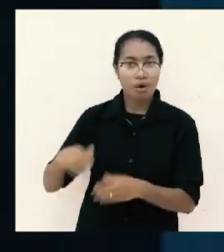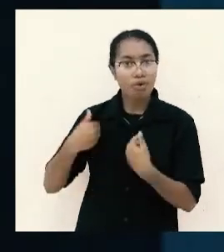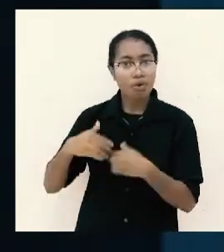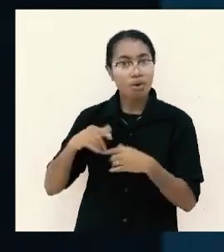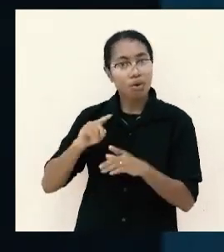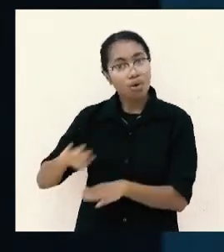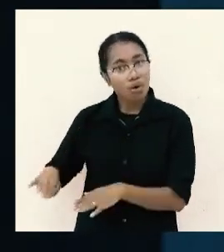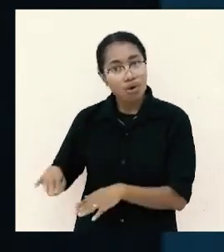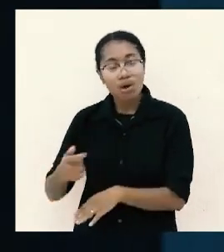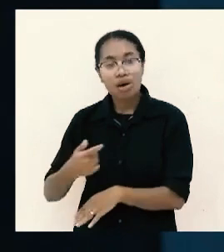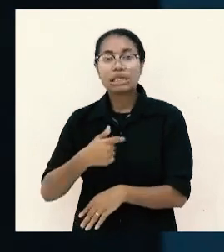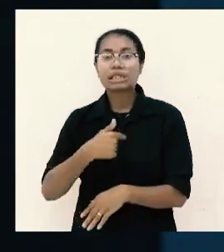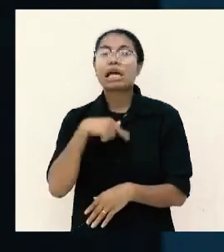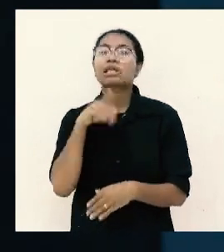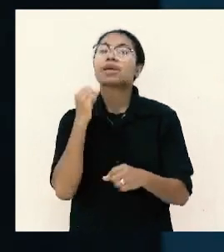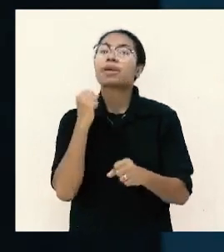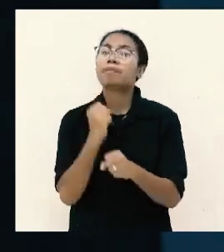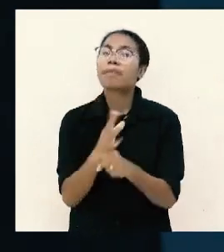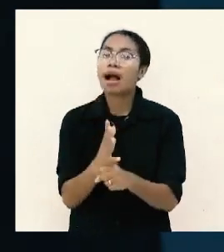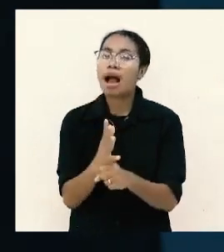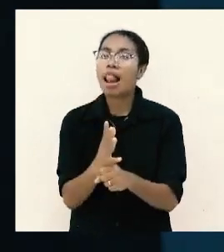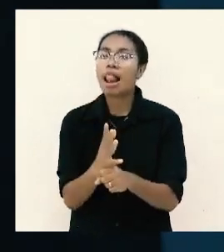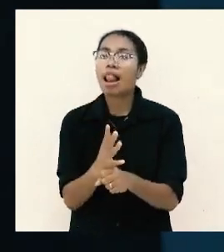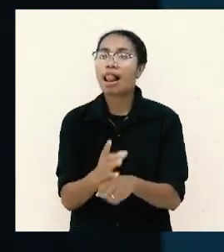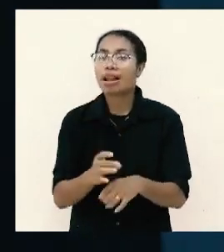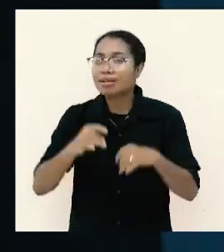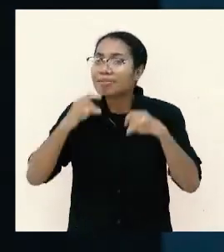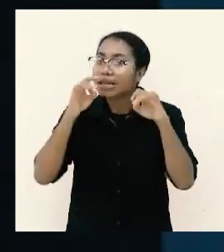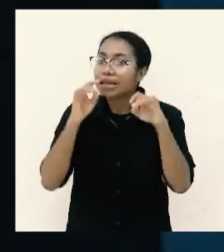saya menjadi batal lebih diberkati